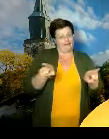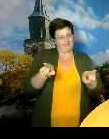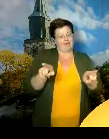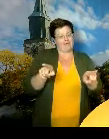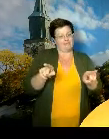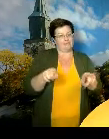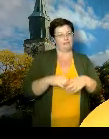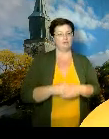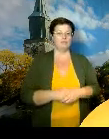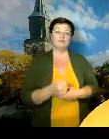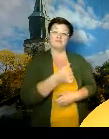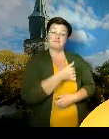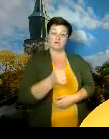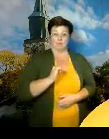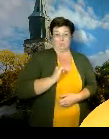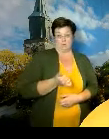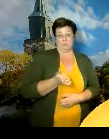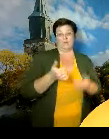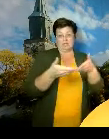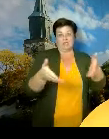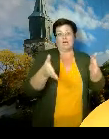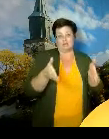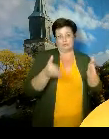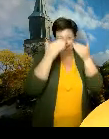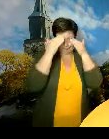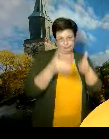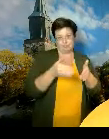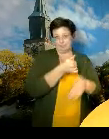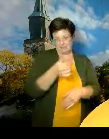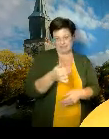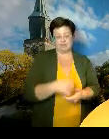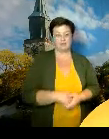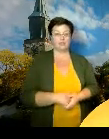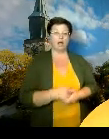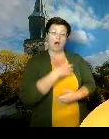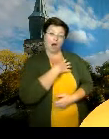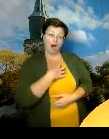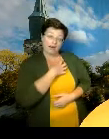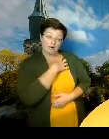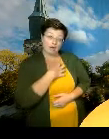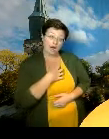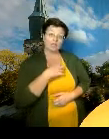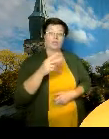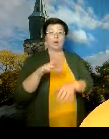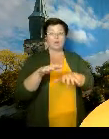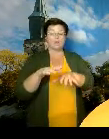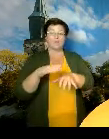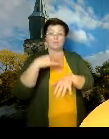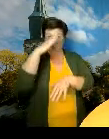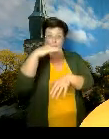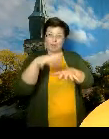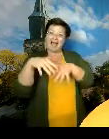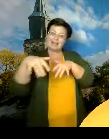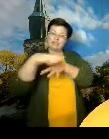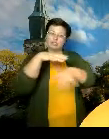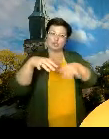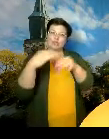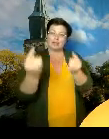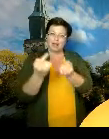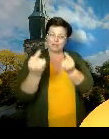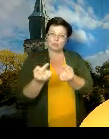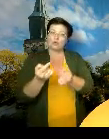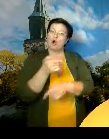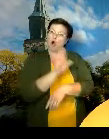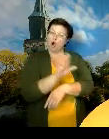tilaisuuksia kuin tällaisia yksityistilaisuuksia, eli harrastustoimintoja tai yleisötilaisuuksia tämä suositus. Niissä on